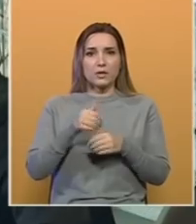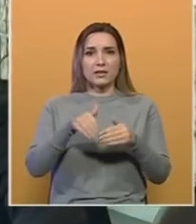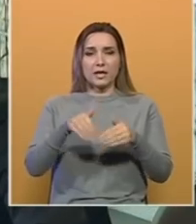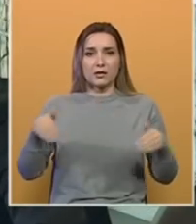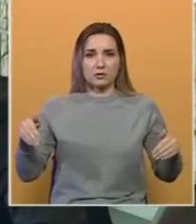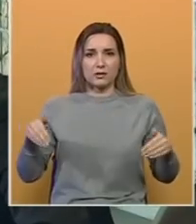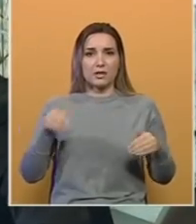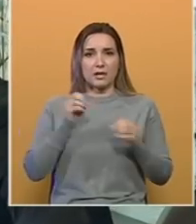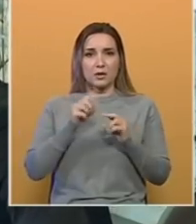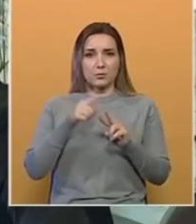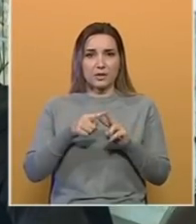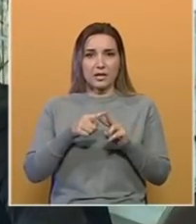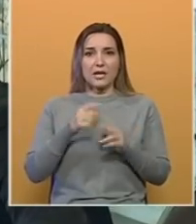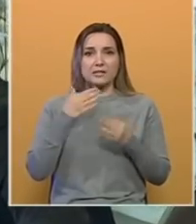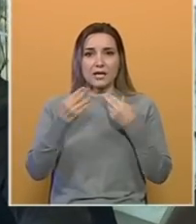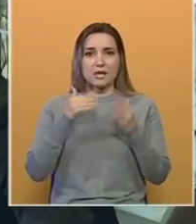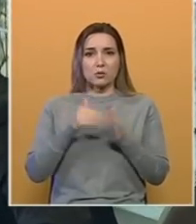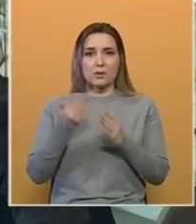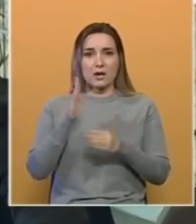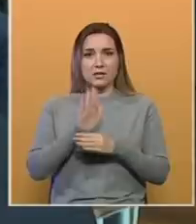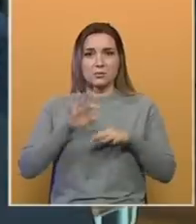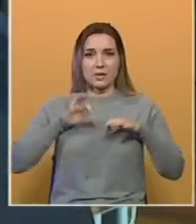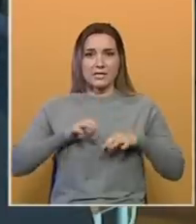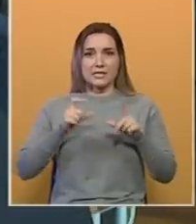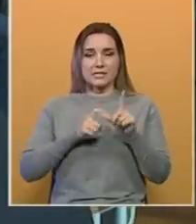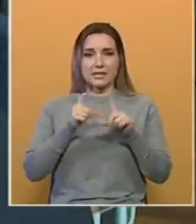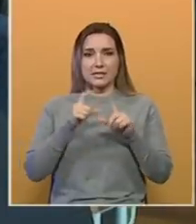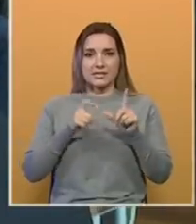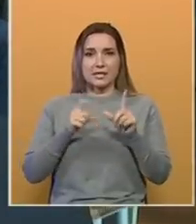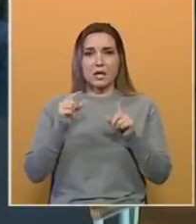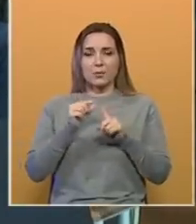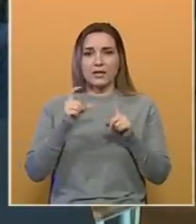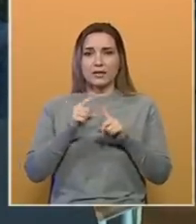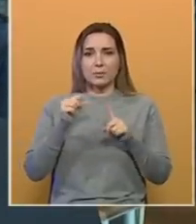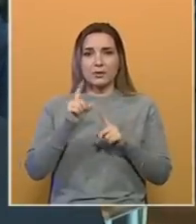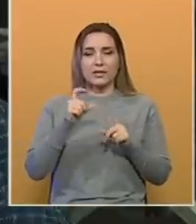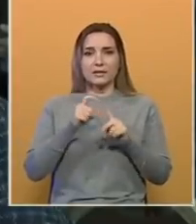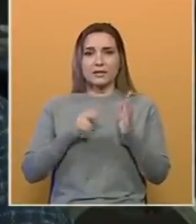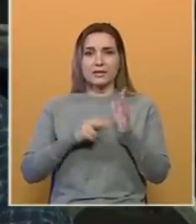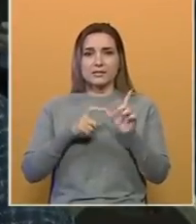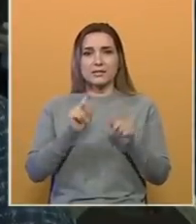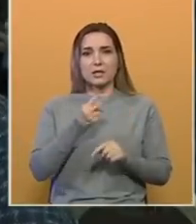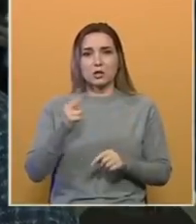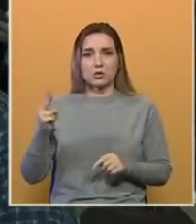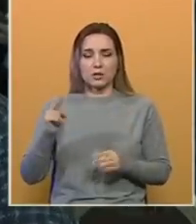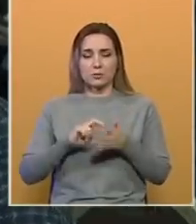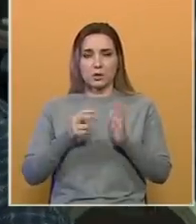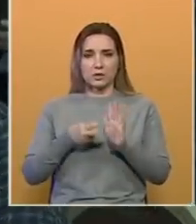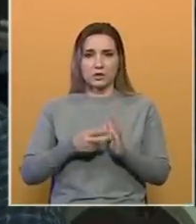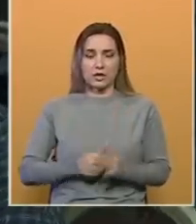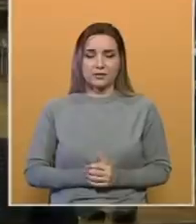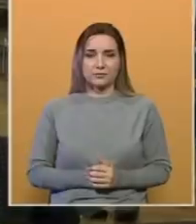integritet BiH. Sastanku bi trebali nazočiti predsjednici SDS-a, PDPA i DNS-a, te drugi oporbeni političari.